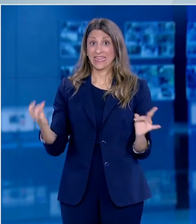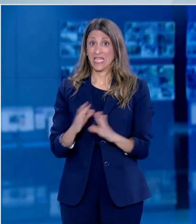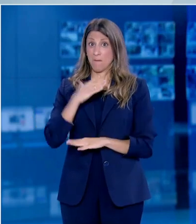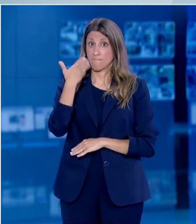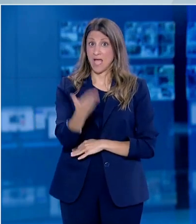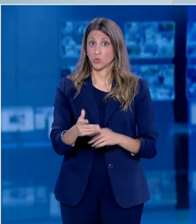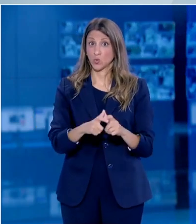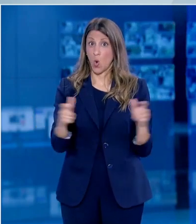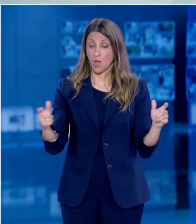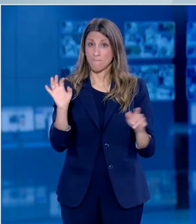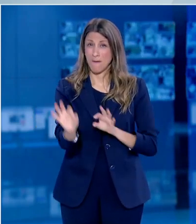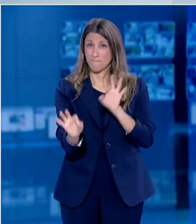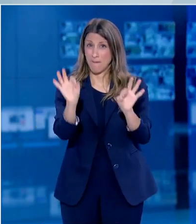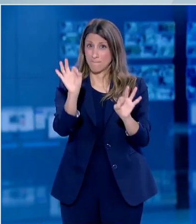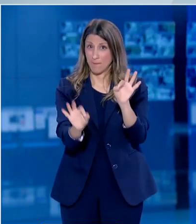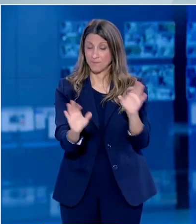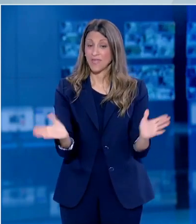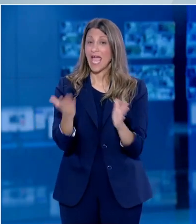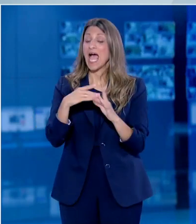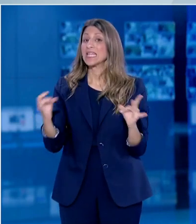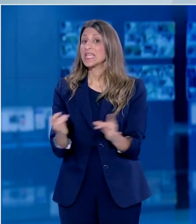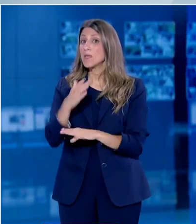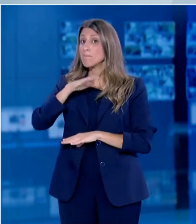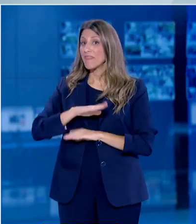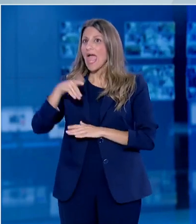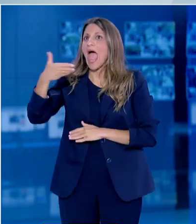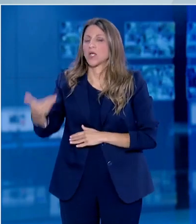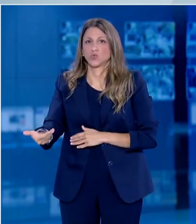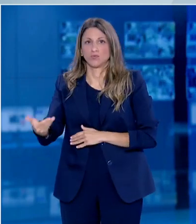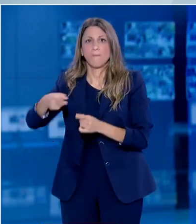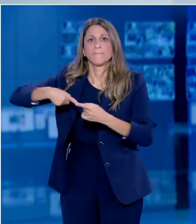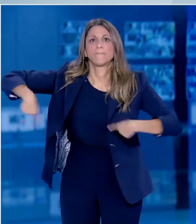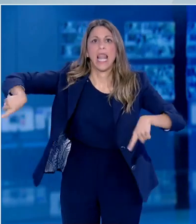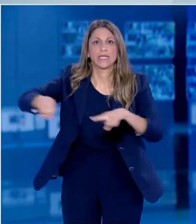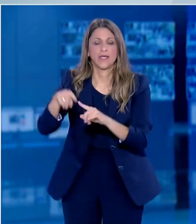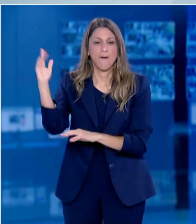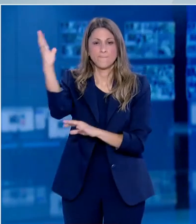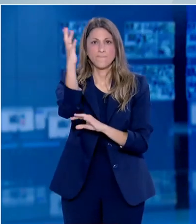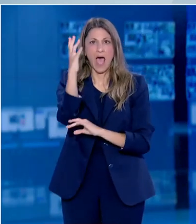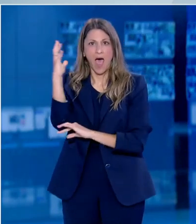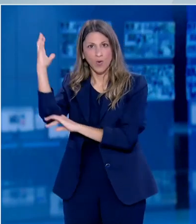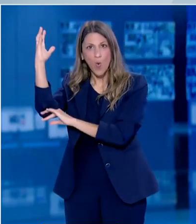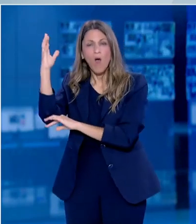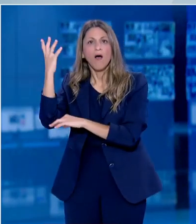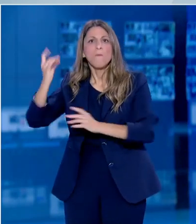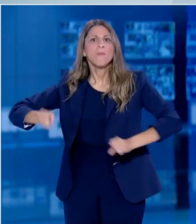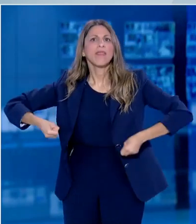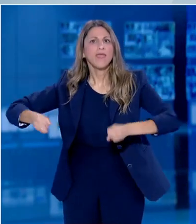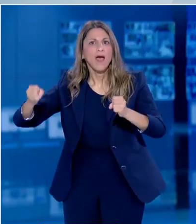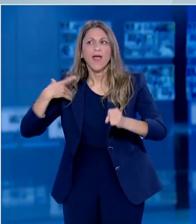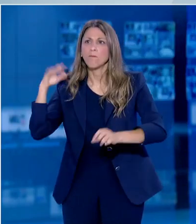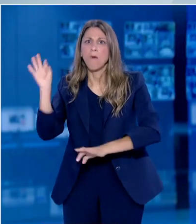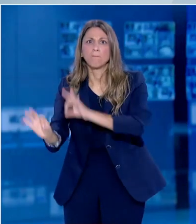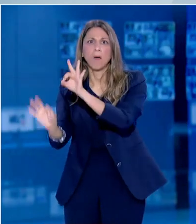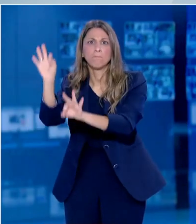Αν όμως ένα παιδί βγαίνει για να παίξει τη γειτονιά και τις πλατείες εκτίθεται σε επαφή, ούτως ή άλλως. Και μάλιστα σε ένα περιβάλλον μη ελεγχόμενο όπου δεν είναι και